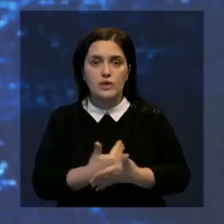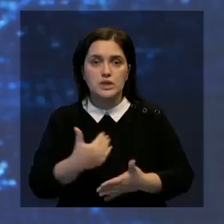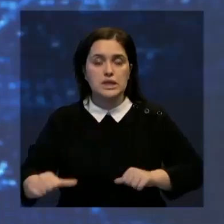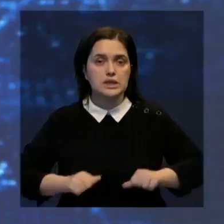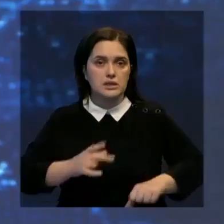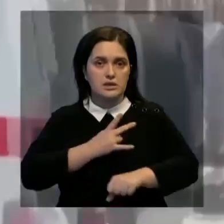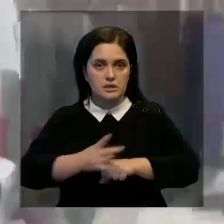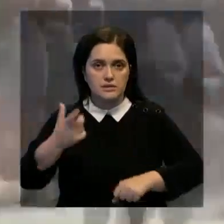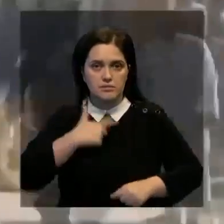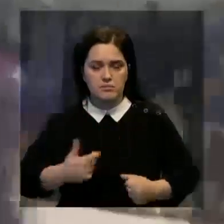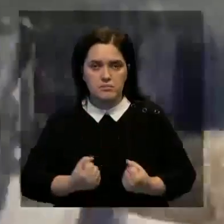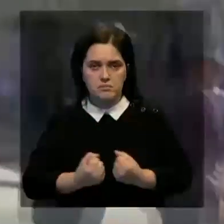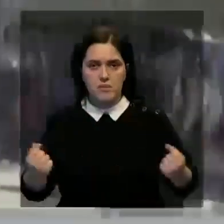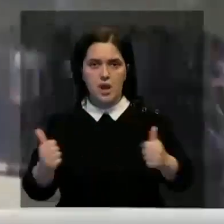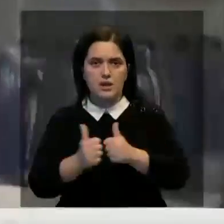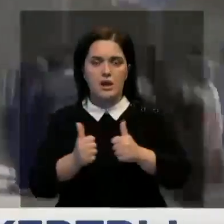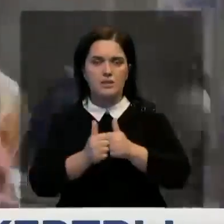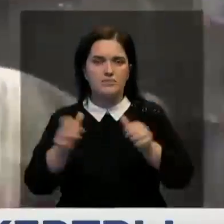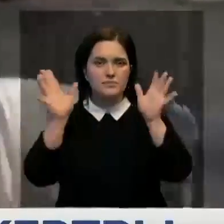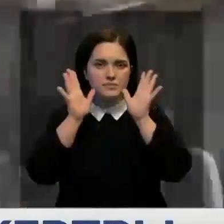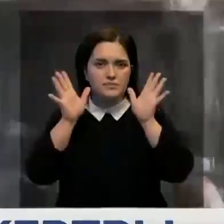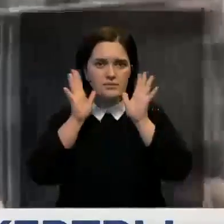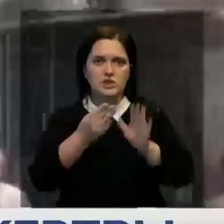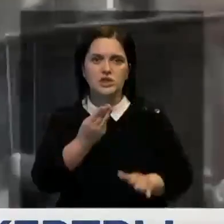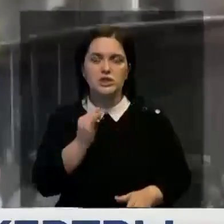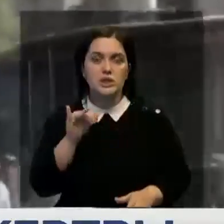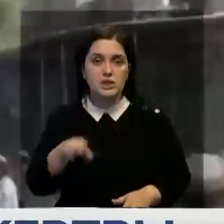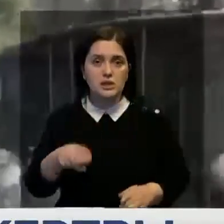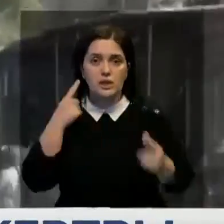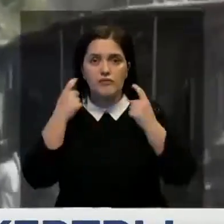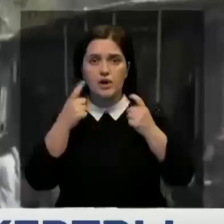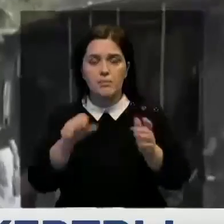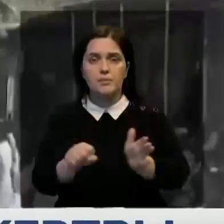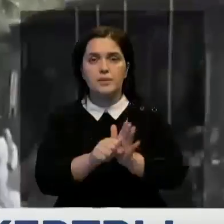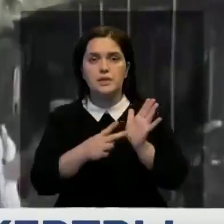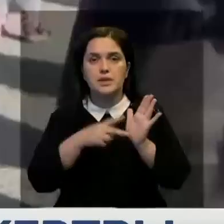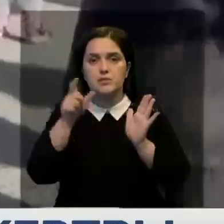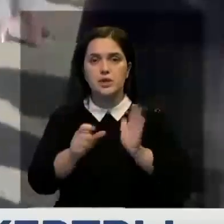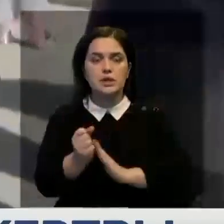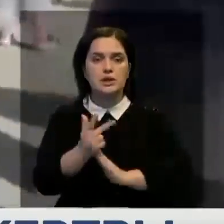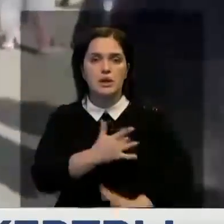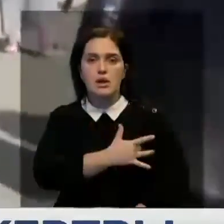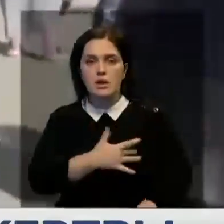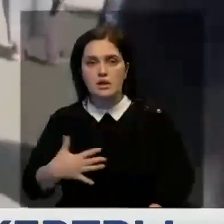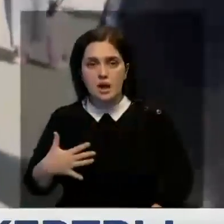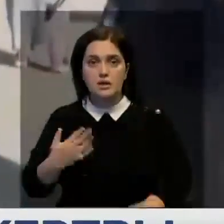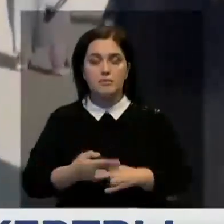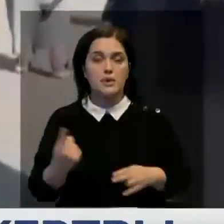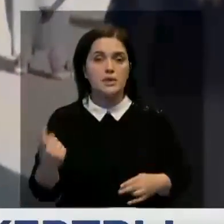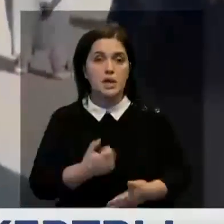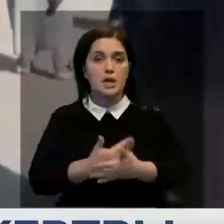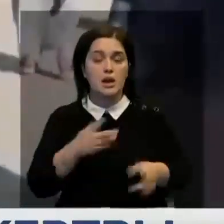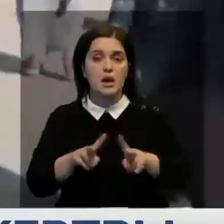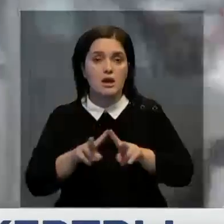террорист-смертник подорвал себя возле шиитской мечети. По предварительной информации погибли по меньшей мере 7 человек, 13 ранены. Напомню, недели